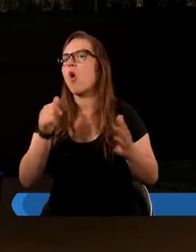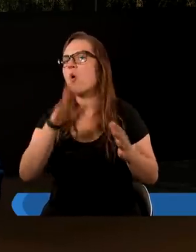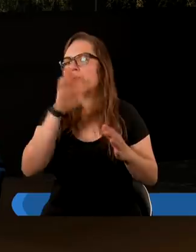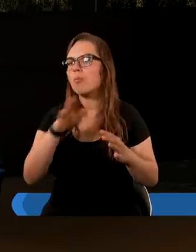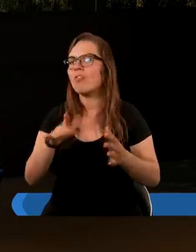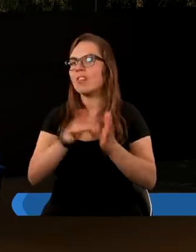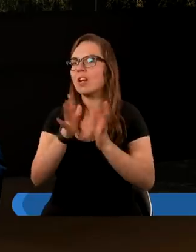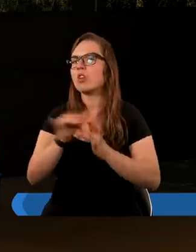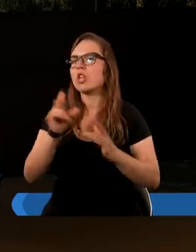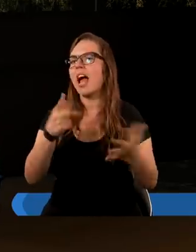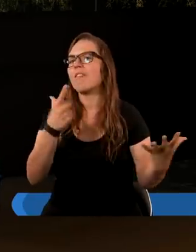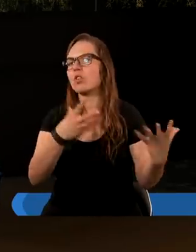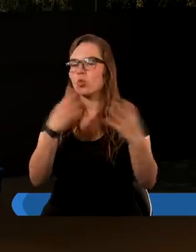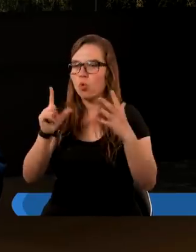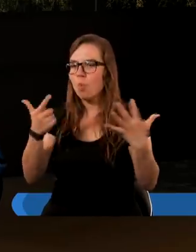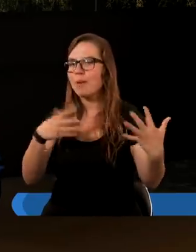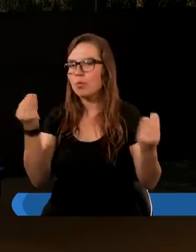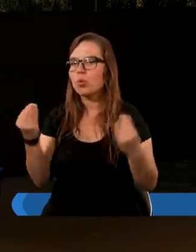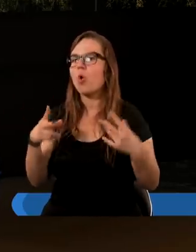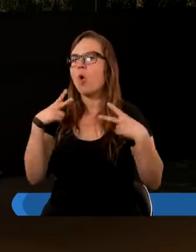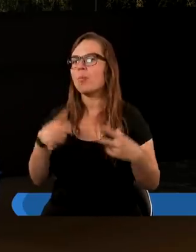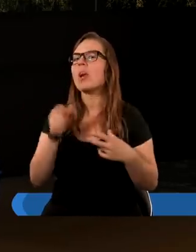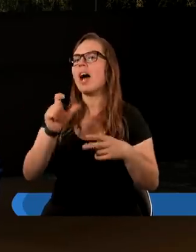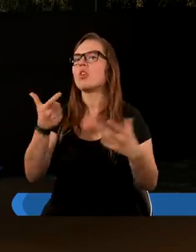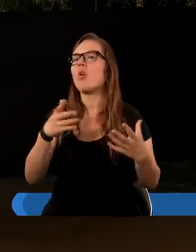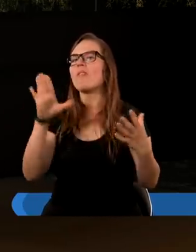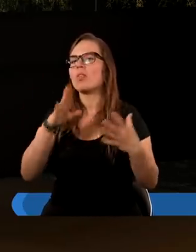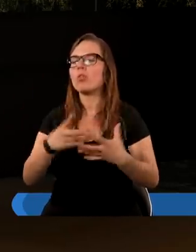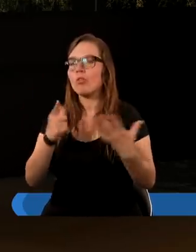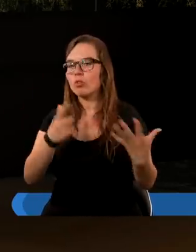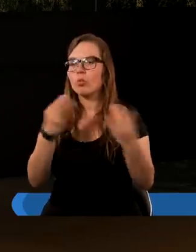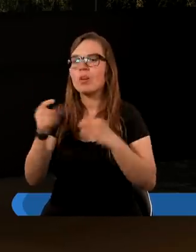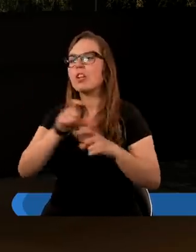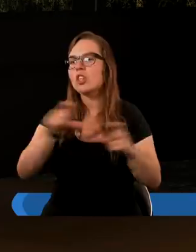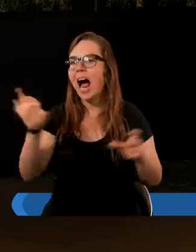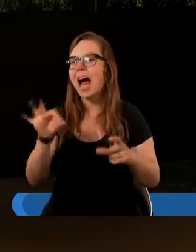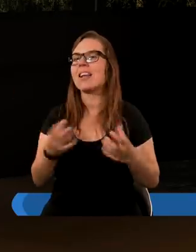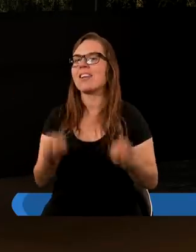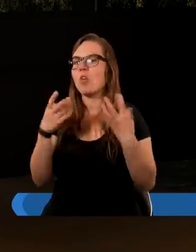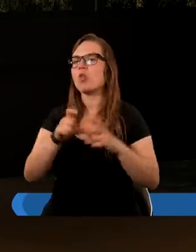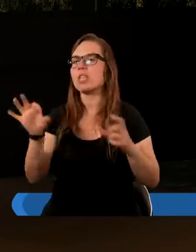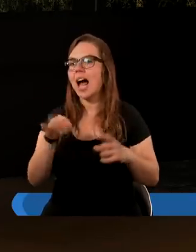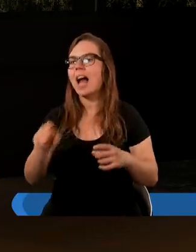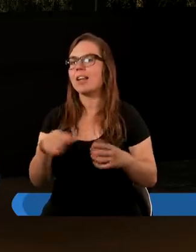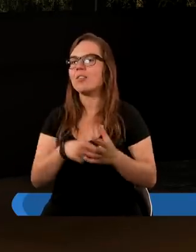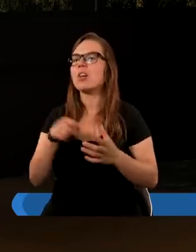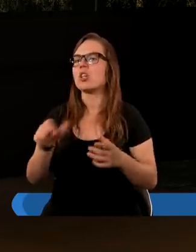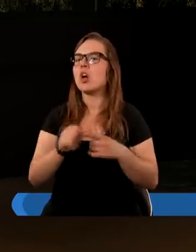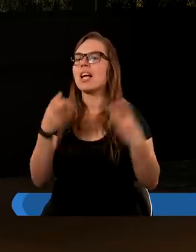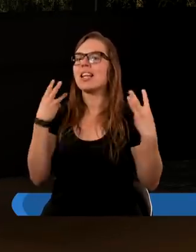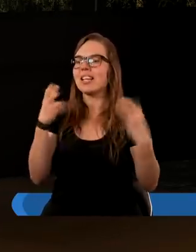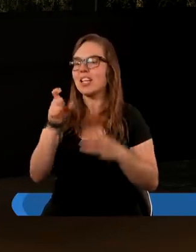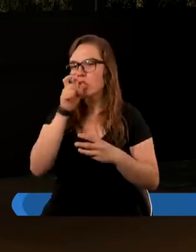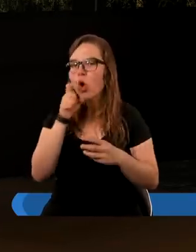języku hebrajskim jest pokazane, że to jest w siódmym dniu. I co Pan Bóg stworzył w siódmym dniu? Właśnie sam czas. I to jest najbardziej istotne. W naszym